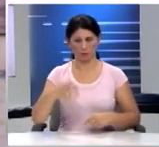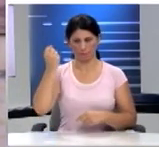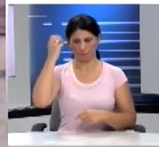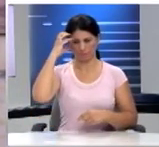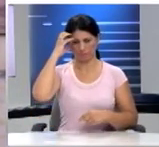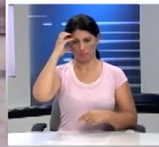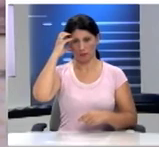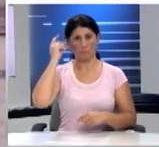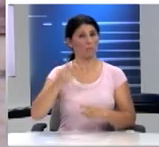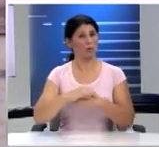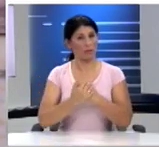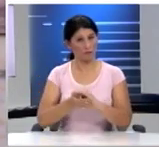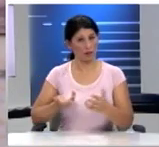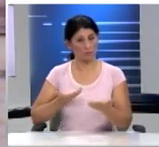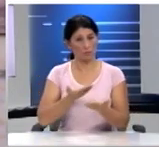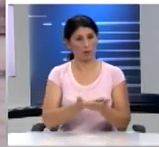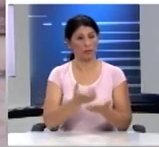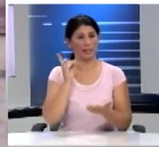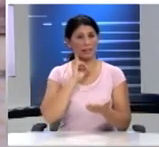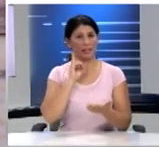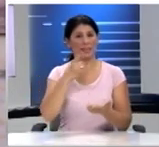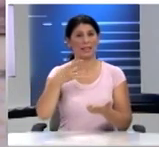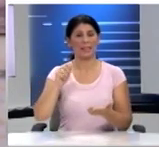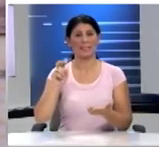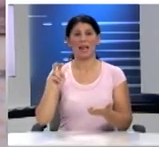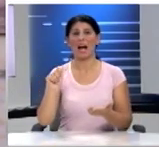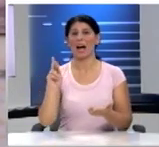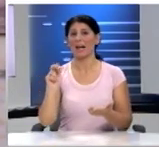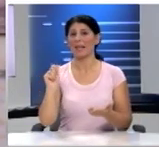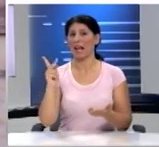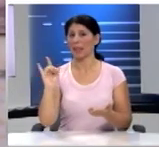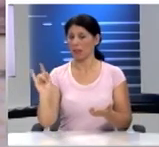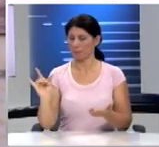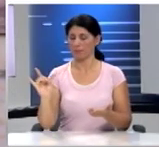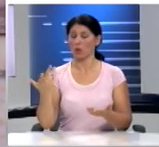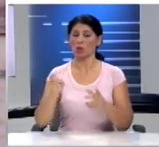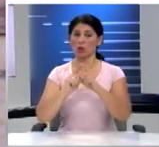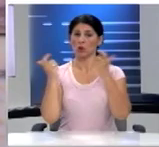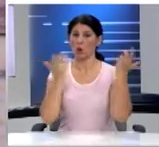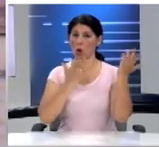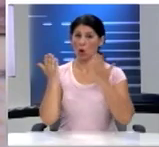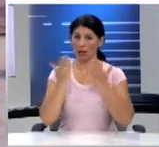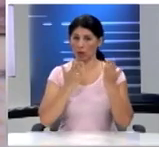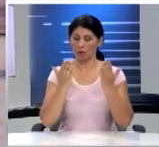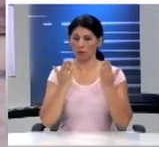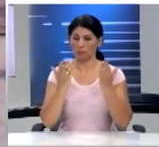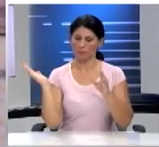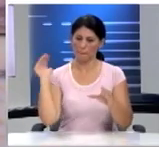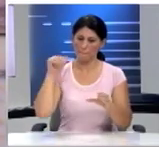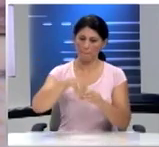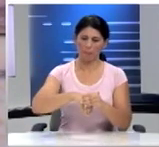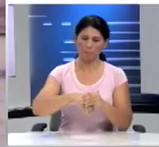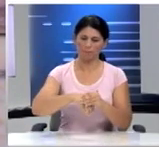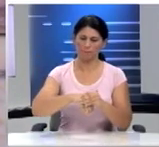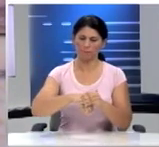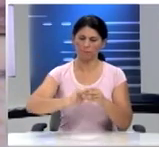την ενδιαφέρουσα πρόταση κυρία Ζαχαράκη ώστε τα σχολεία να ενταχθούν πλήρως